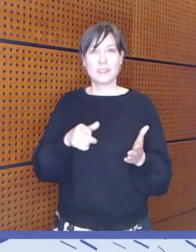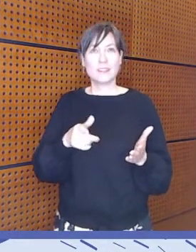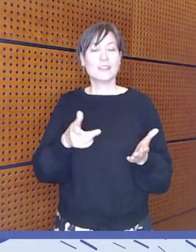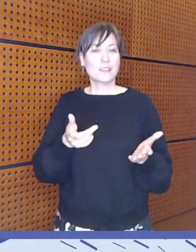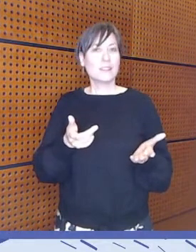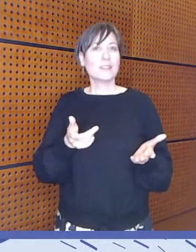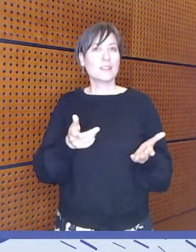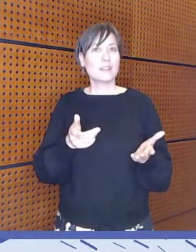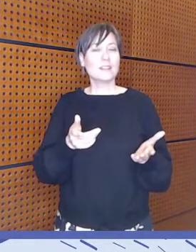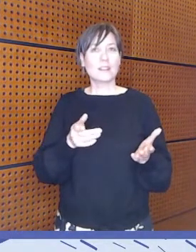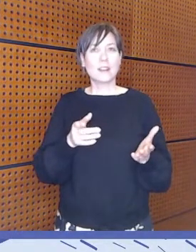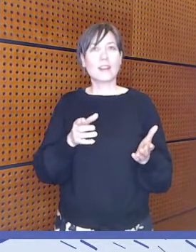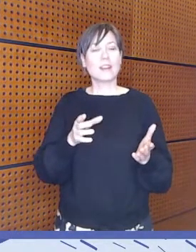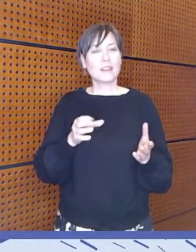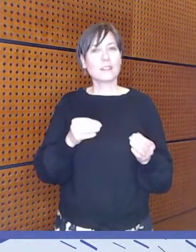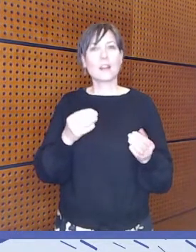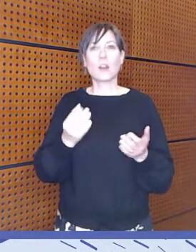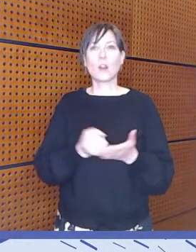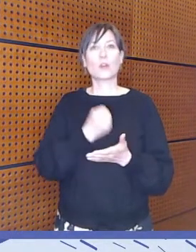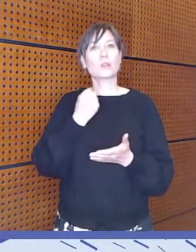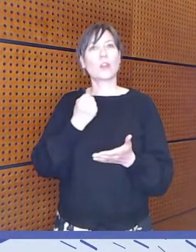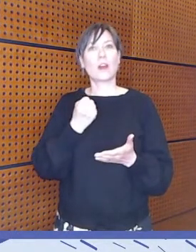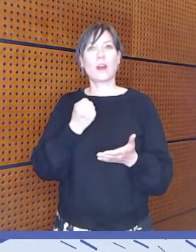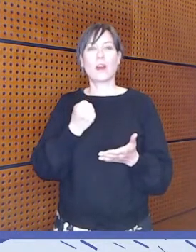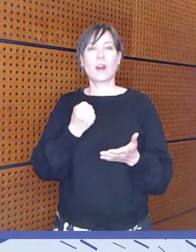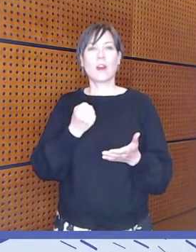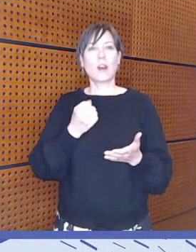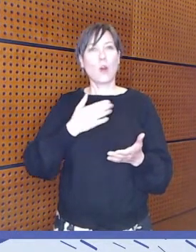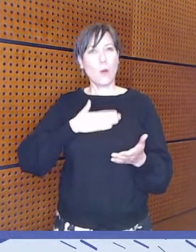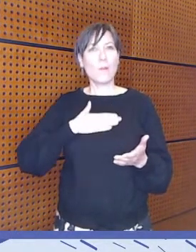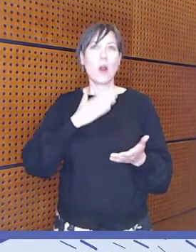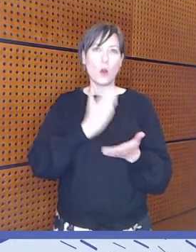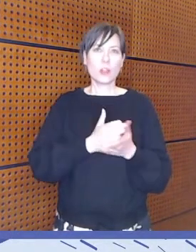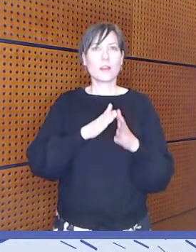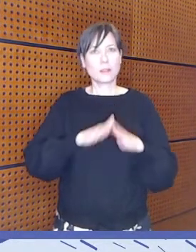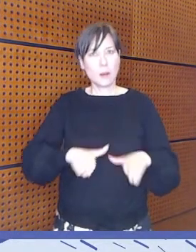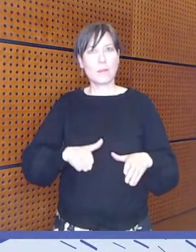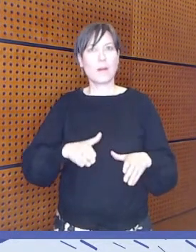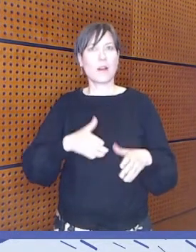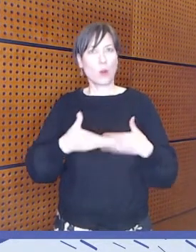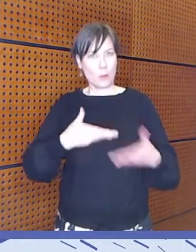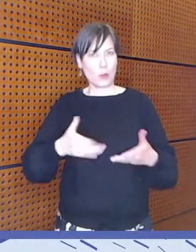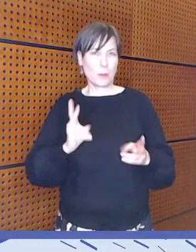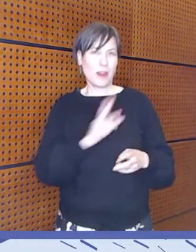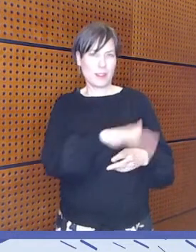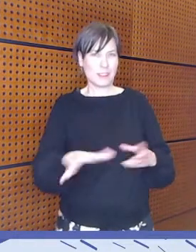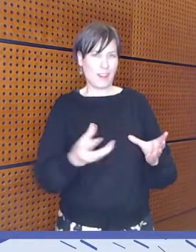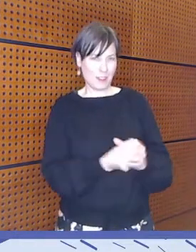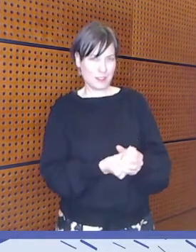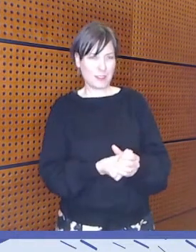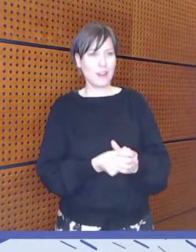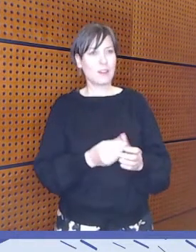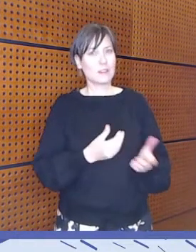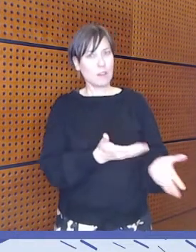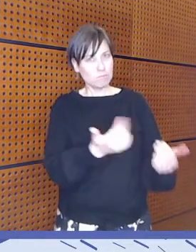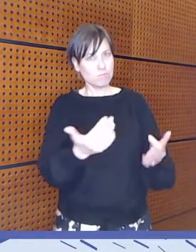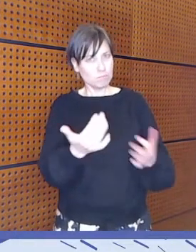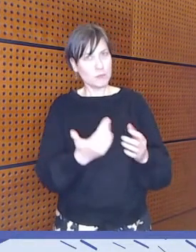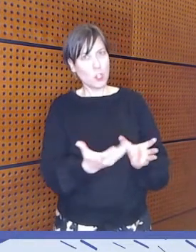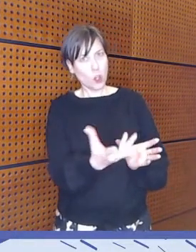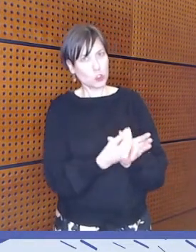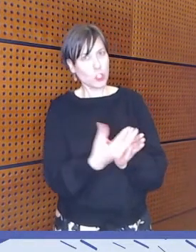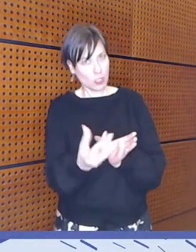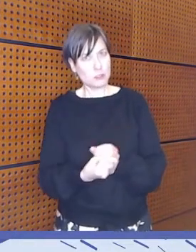löydetään ne omat oikeat tavat kommunikoida lasten kanssa ja se osallistaa lapsia ja